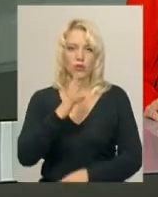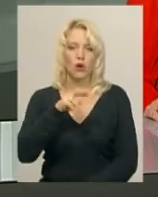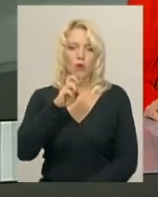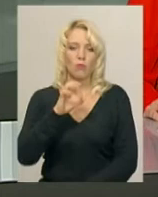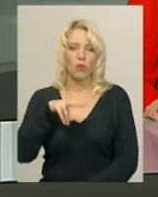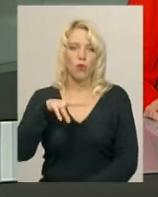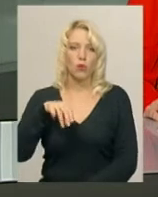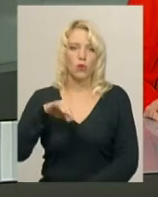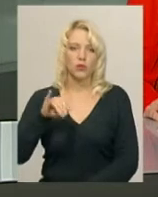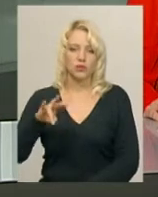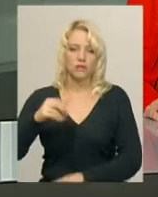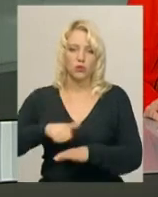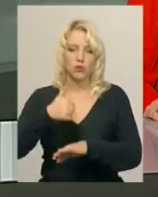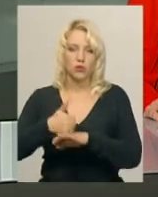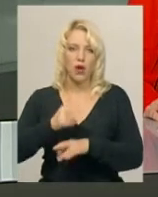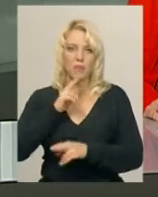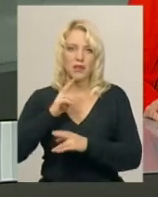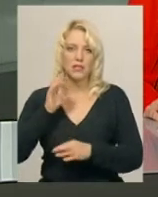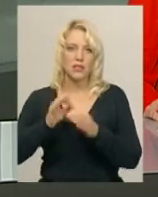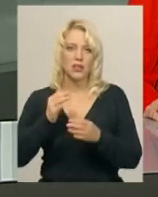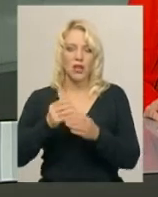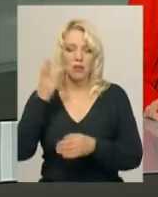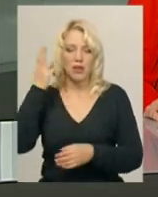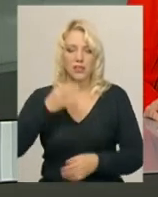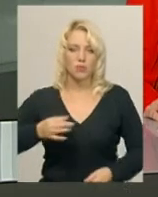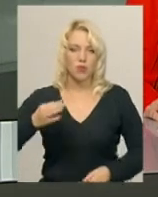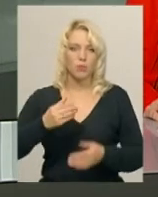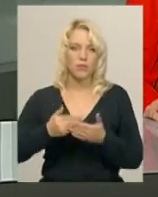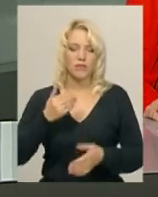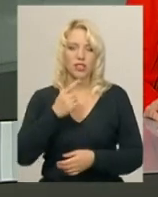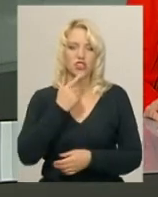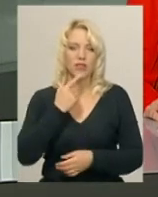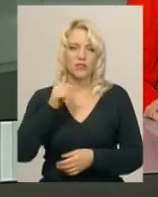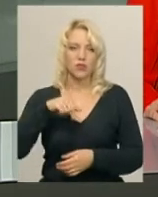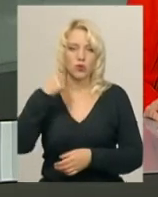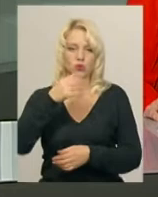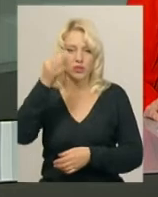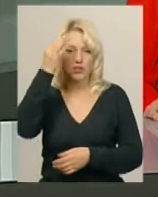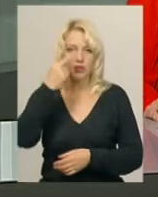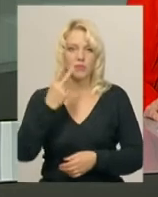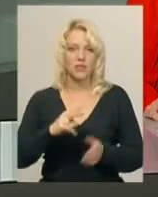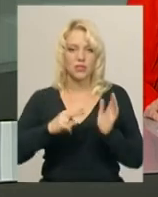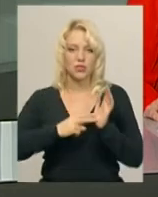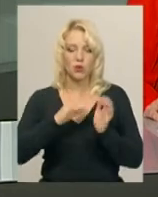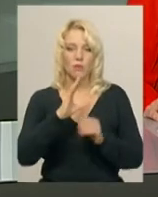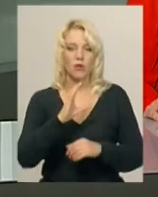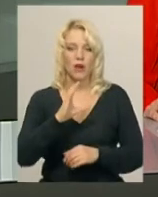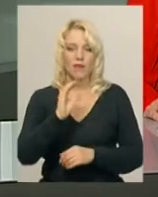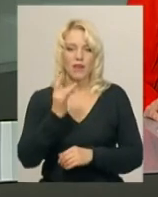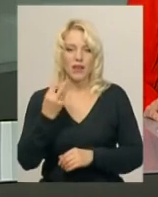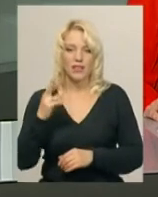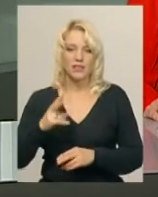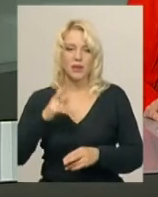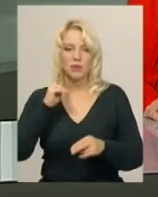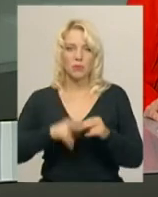Він очолював апеляційний суд Хмельницької області від червня цього року. Нагадаю, 28 вересня припинив роботу апеляційний суд